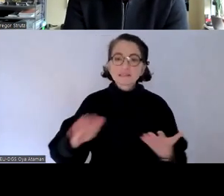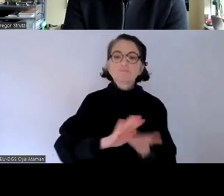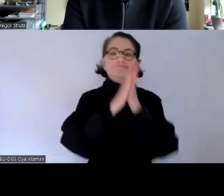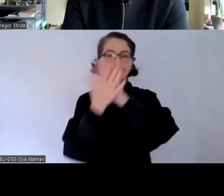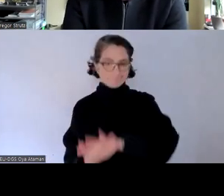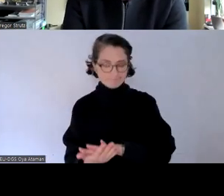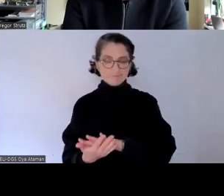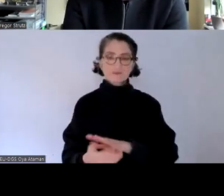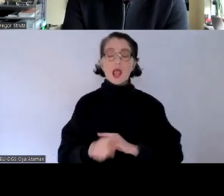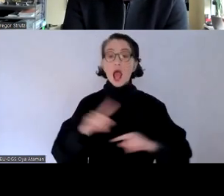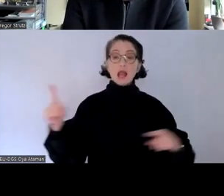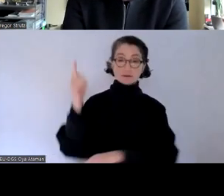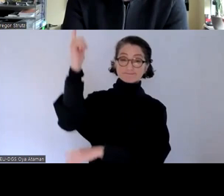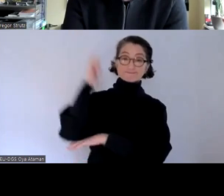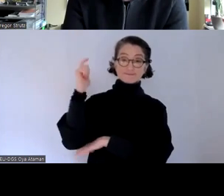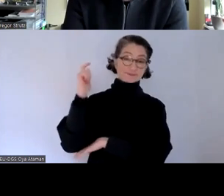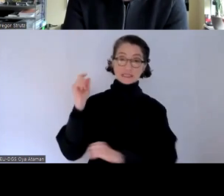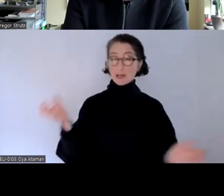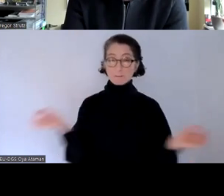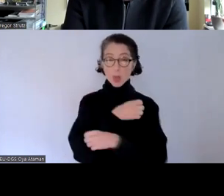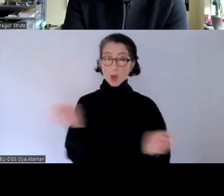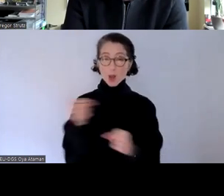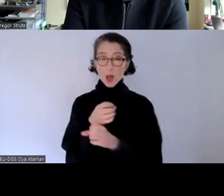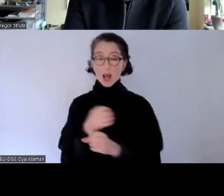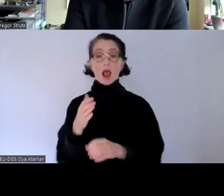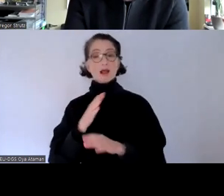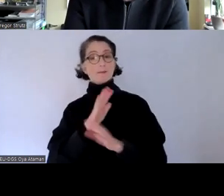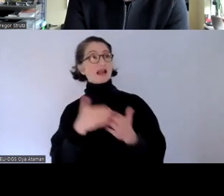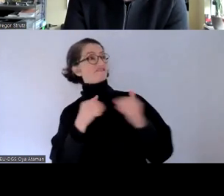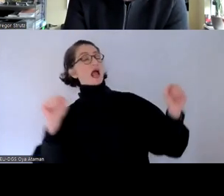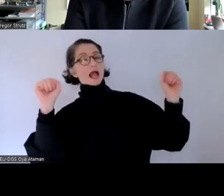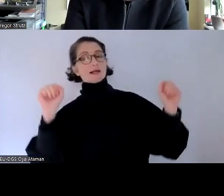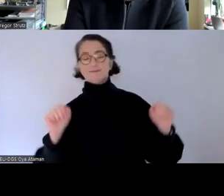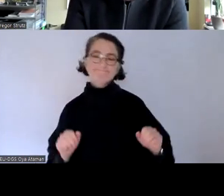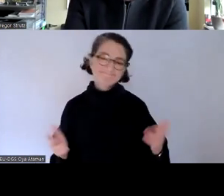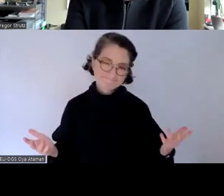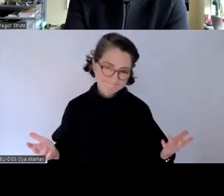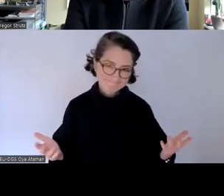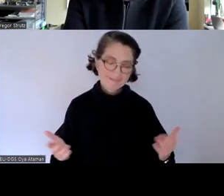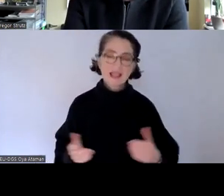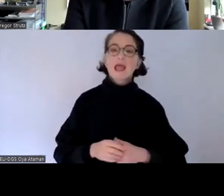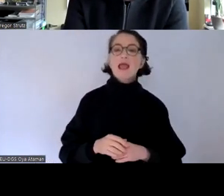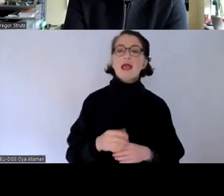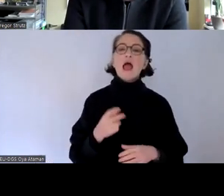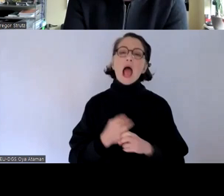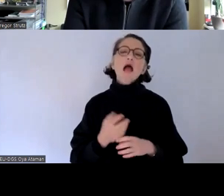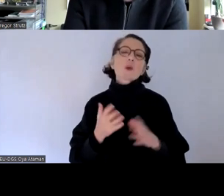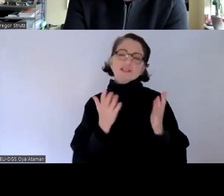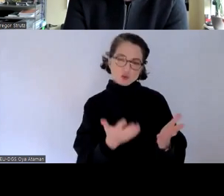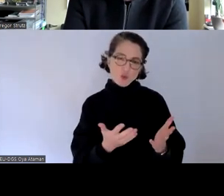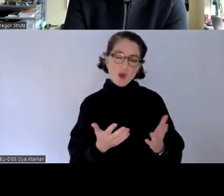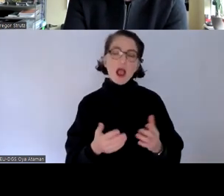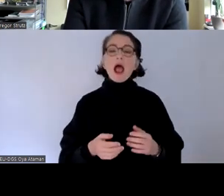also nicht alles sofort und ad hoc barrierefrei sein müssen bei der hardware aber tatsächlich die